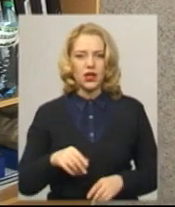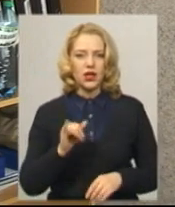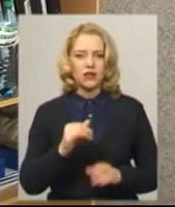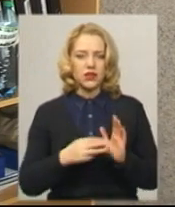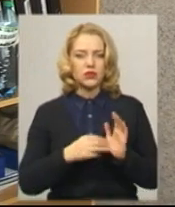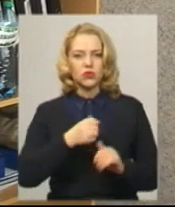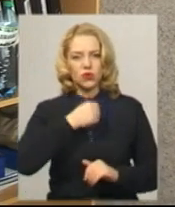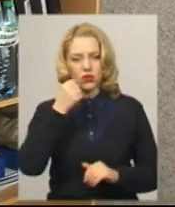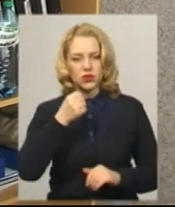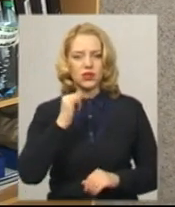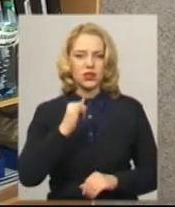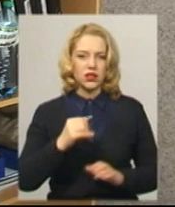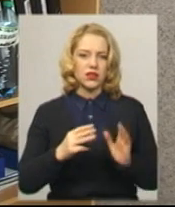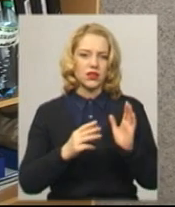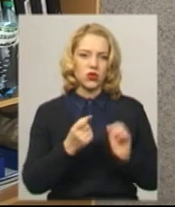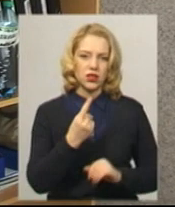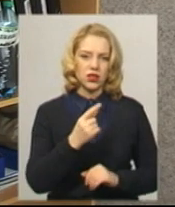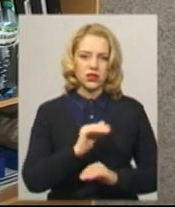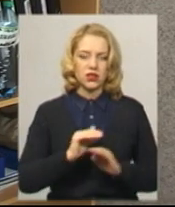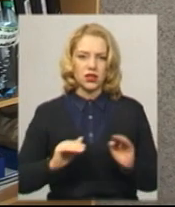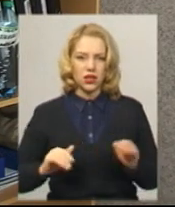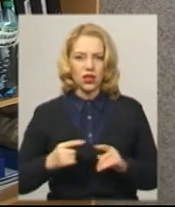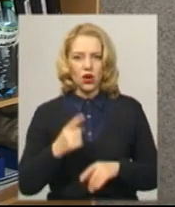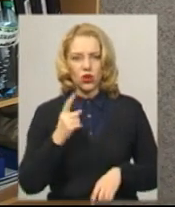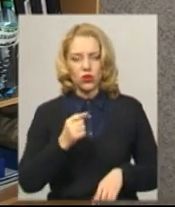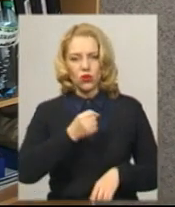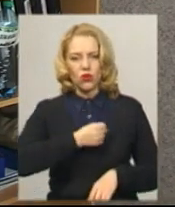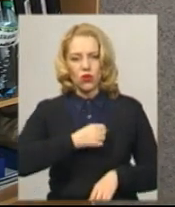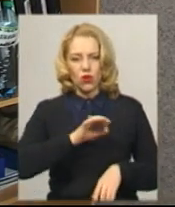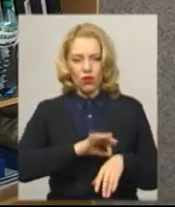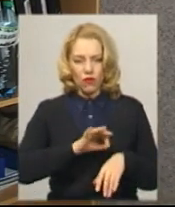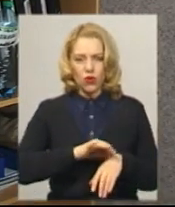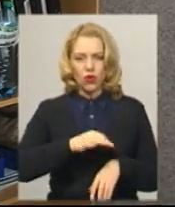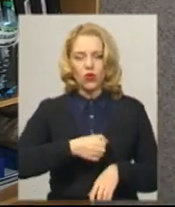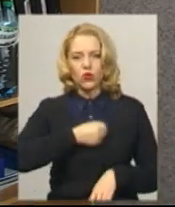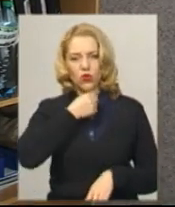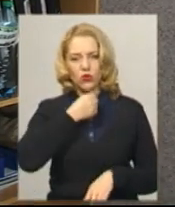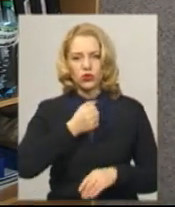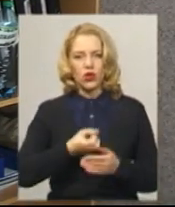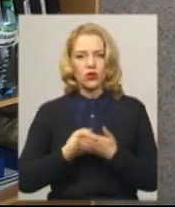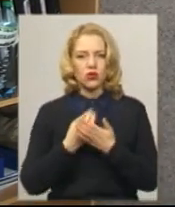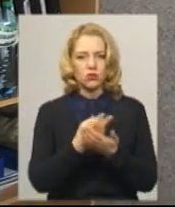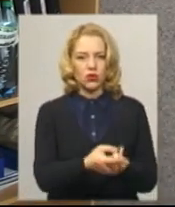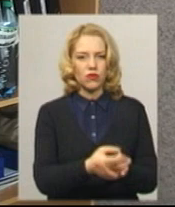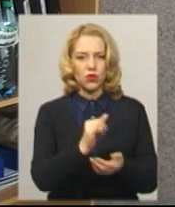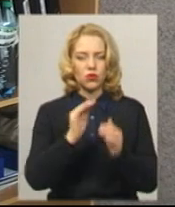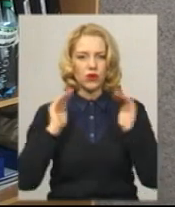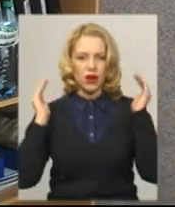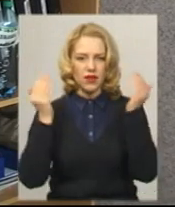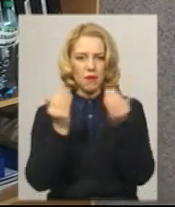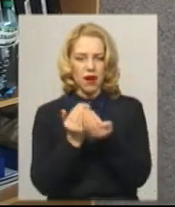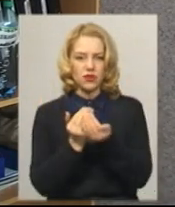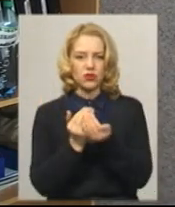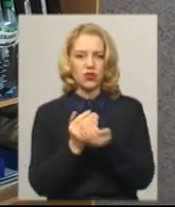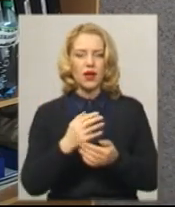дорослих – 11 дітей. Одного хворого дорослого госпіталізовано у відділення реанімації